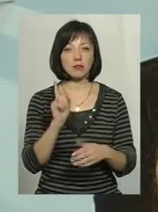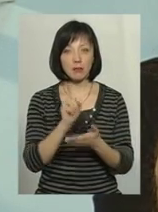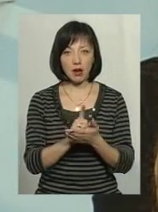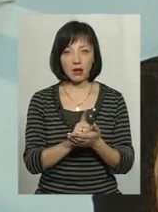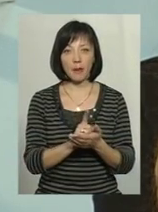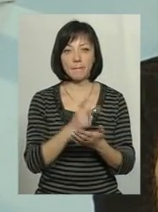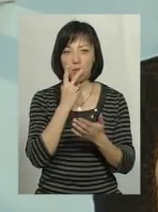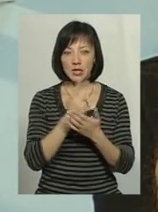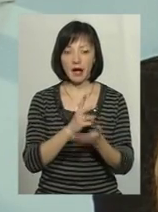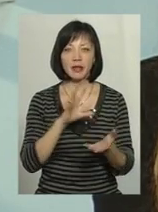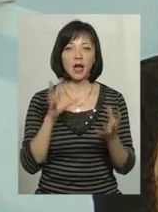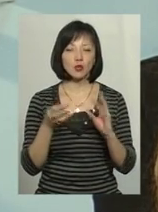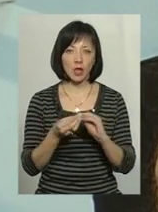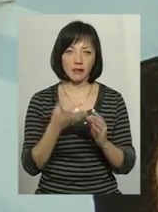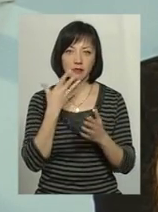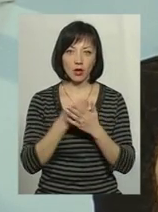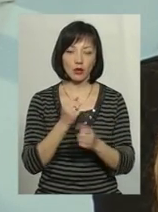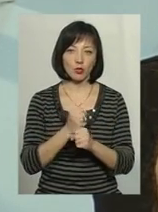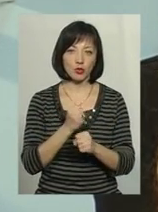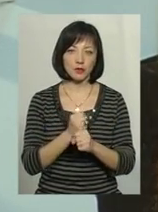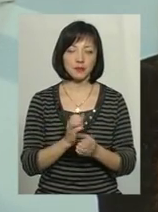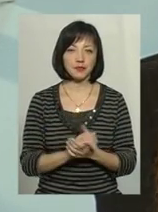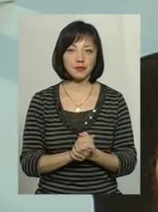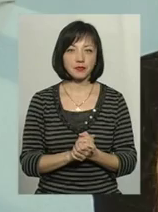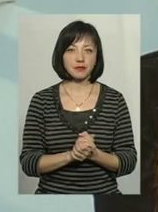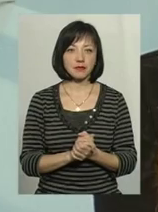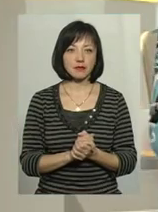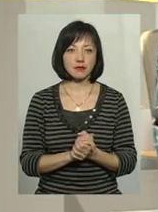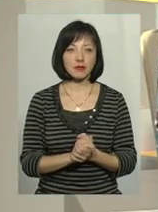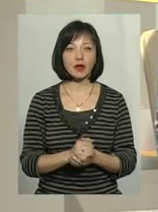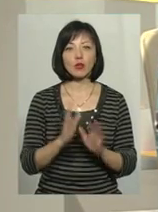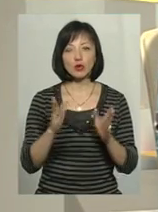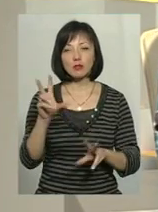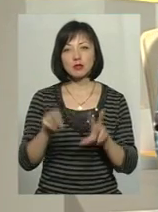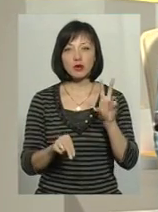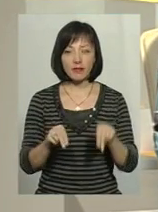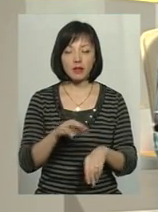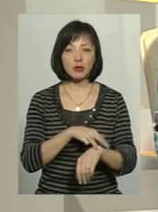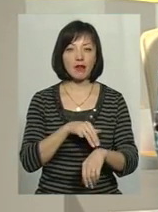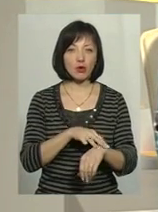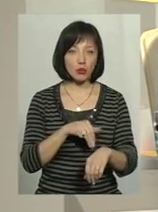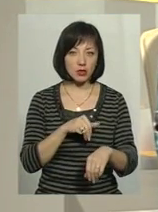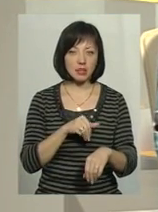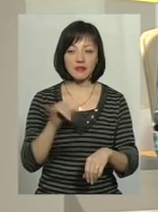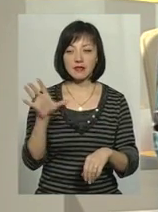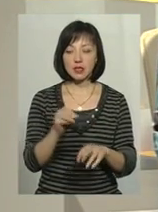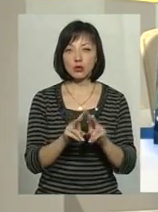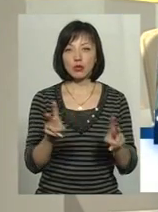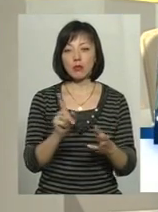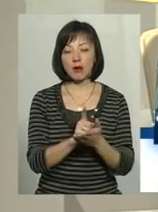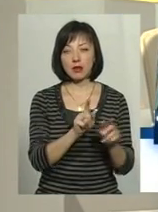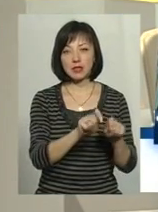мають показати свою ефективність. Якщо на ЗК не зробить... Будемо сподіватися, що правоохоронці і всі, хто має